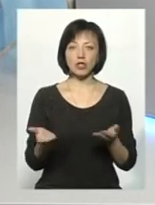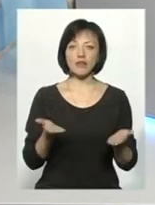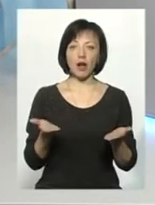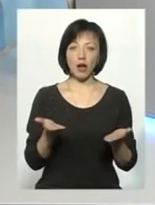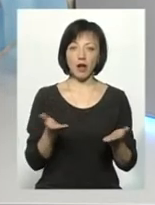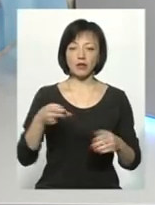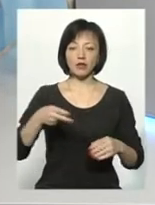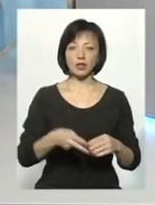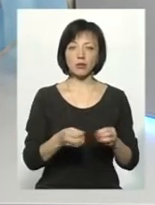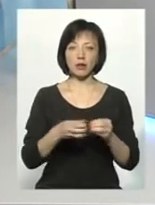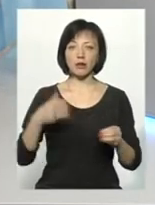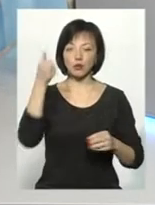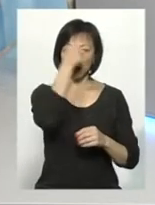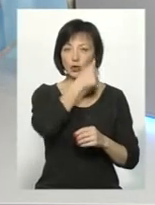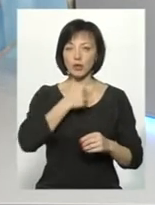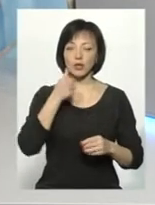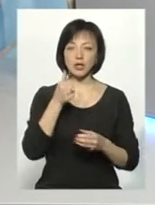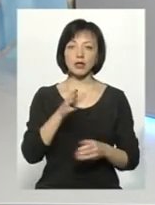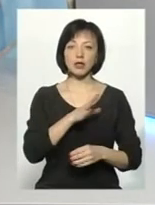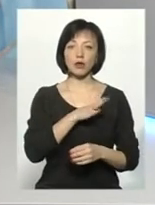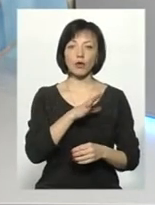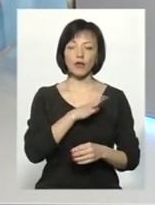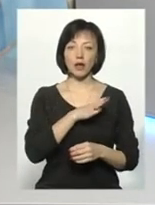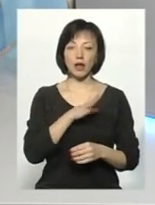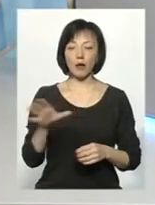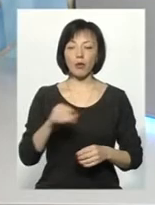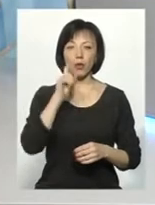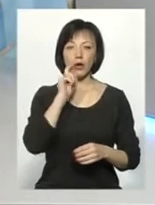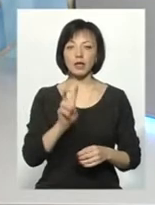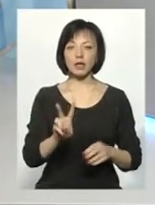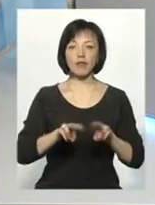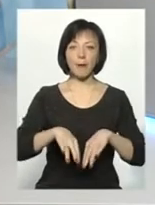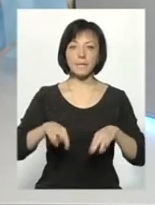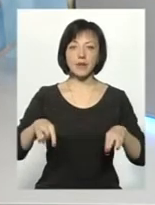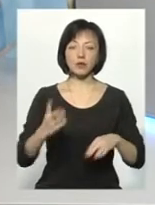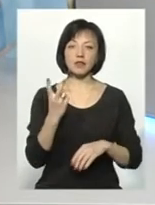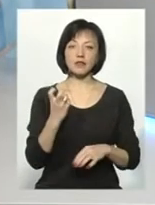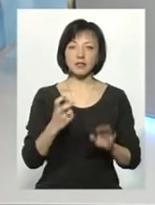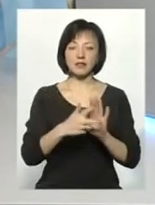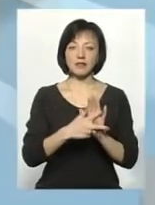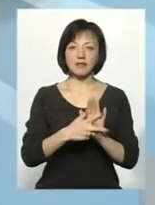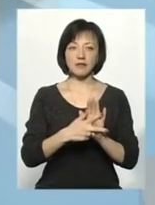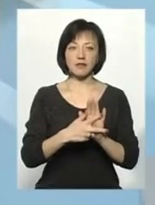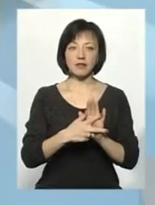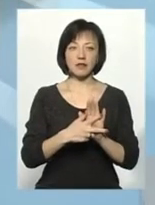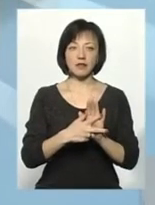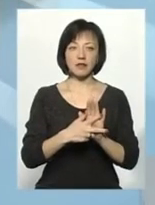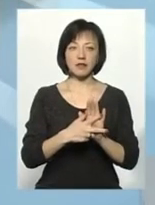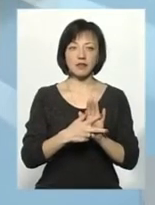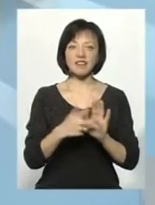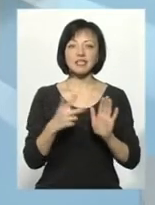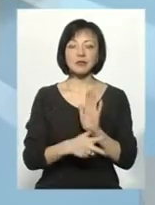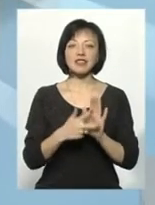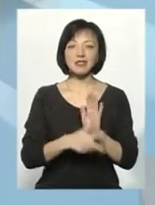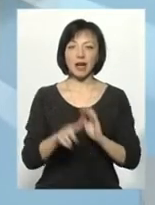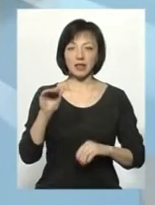в 2015 році встановила по Україні 2 мільйони 200-800 тисяч гривень,